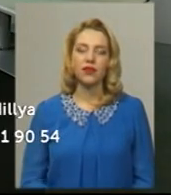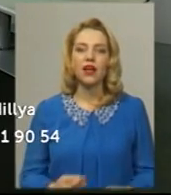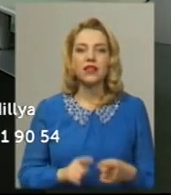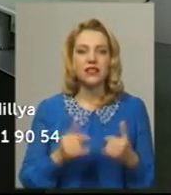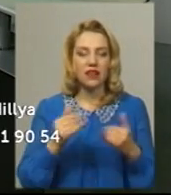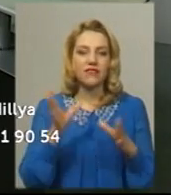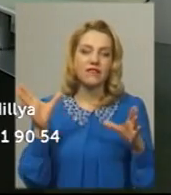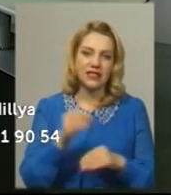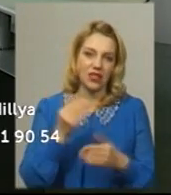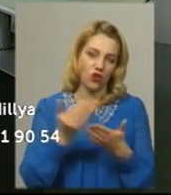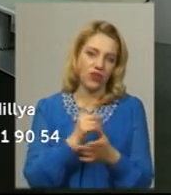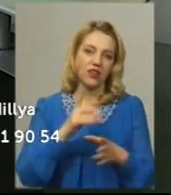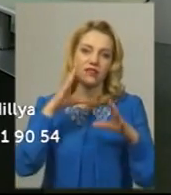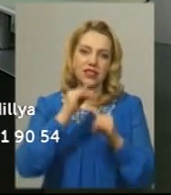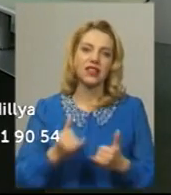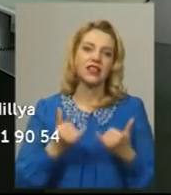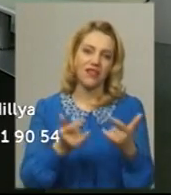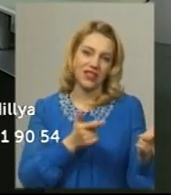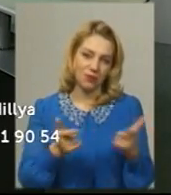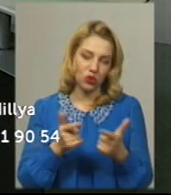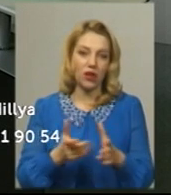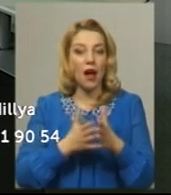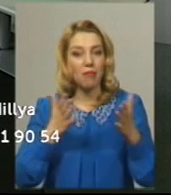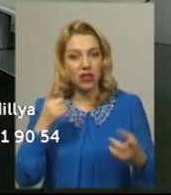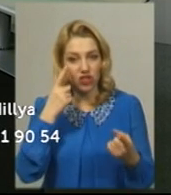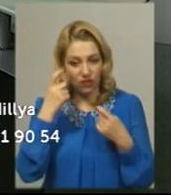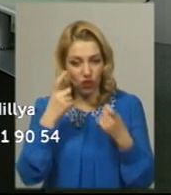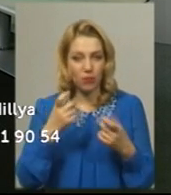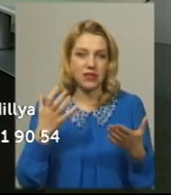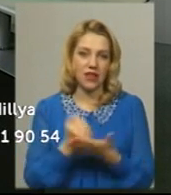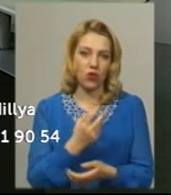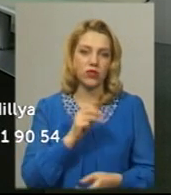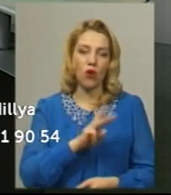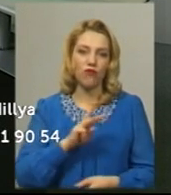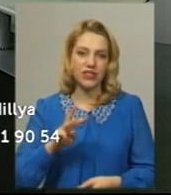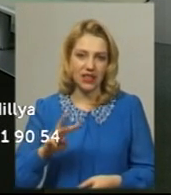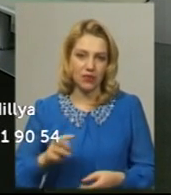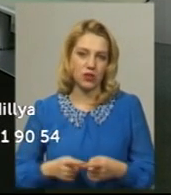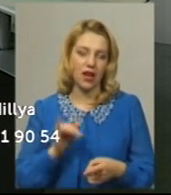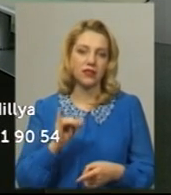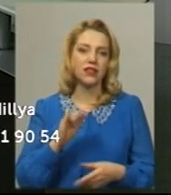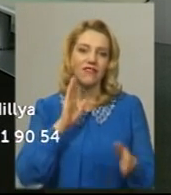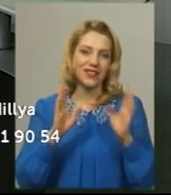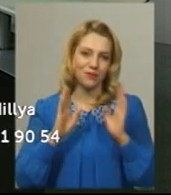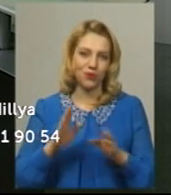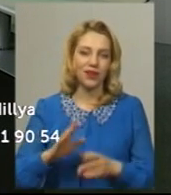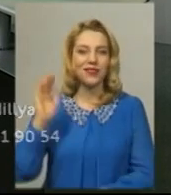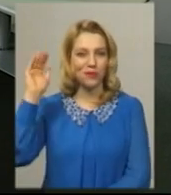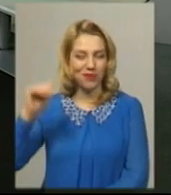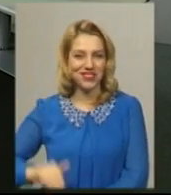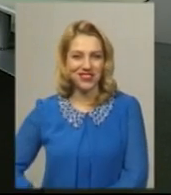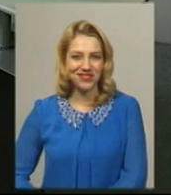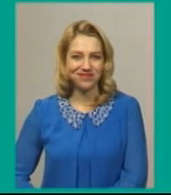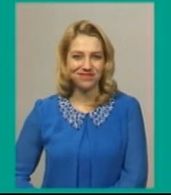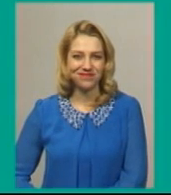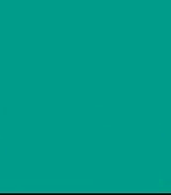Наразі це всі новини, які ми встигли для вас підготувати. Більше інформації знаходьте на нашому офіційному сайті та на сторінці у Фейсбук. Побачимось.